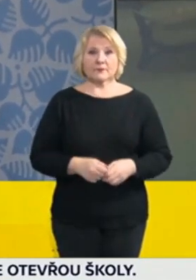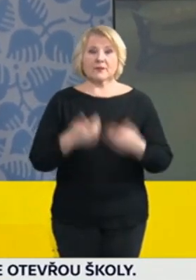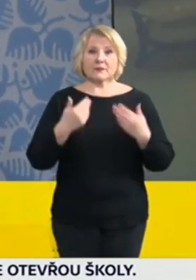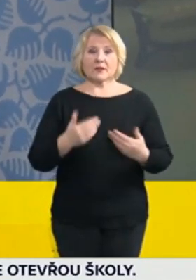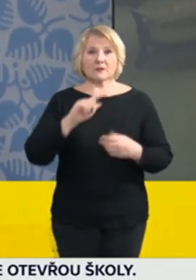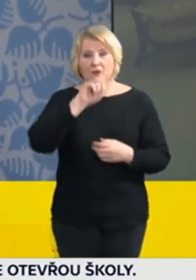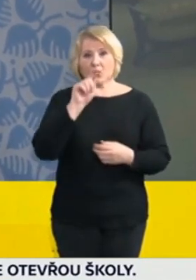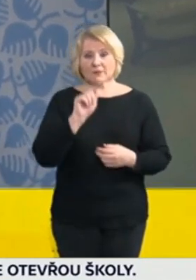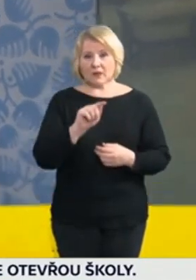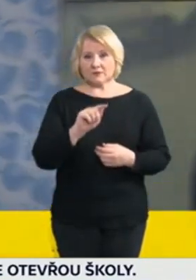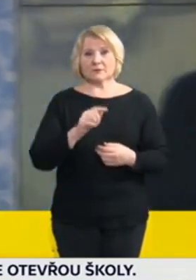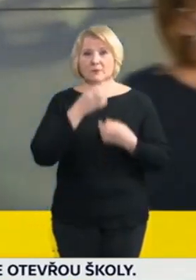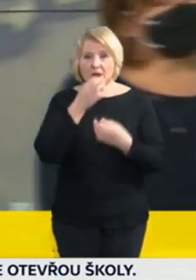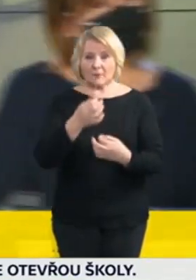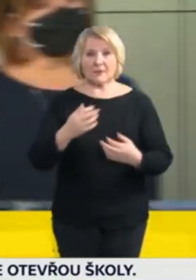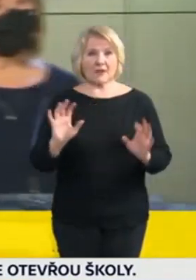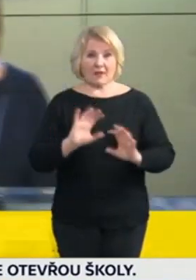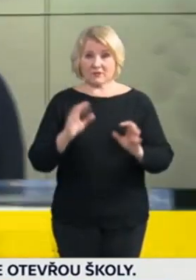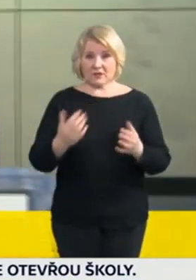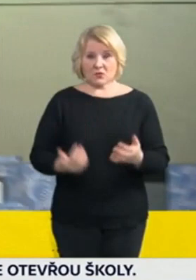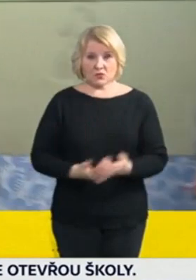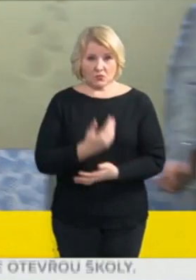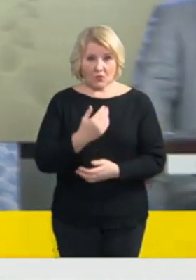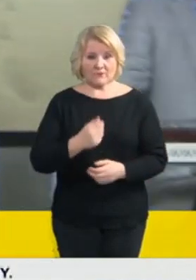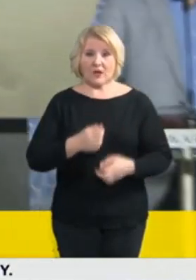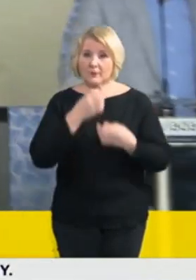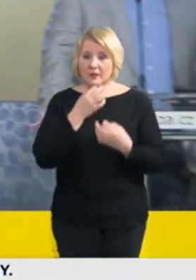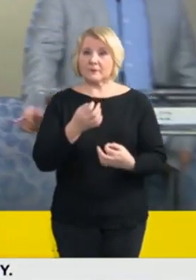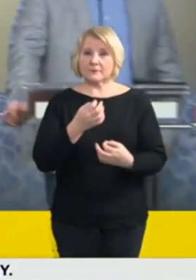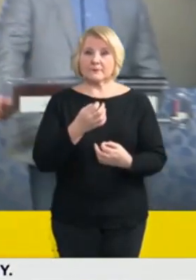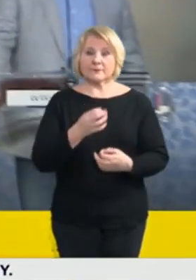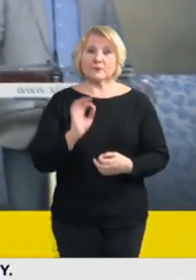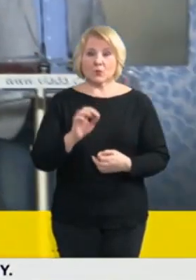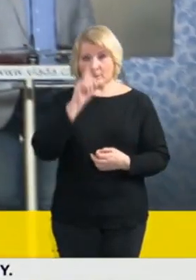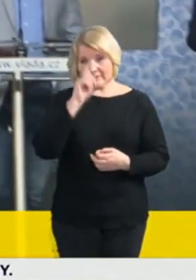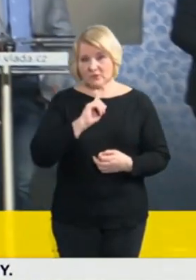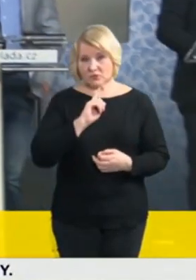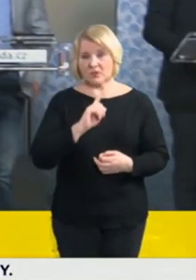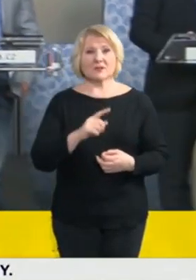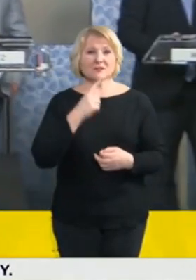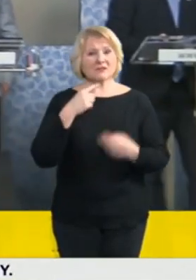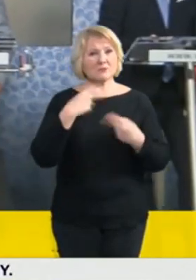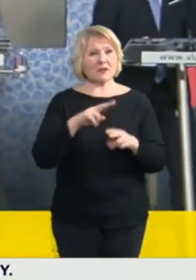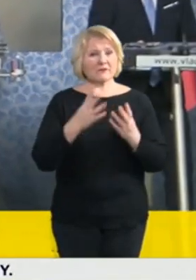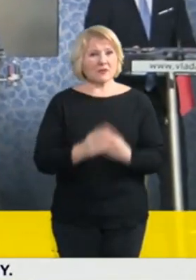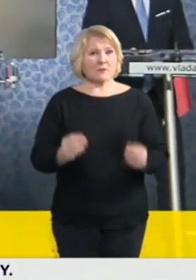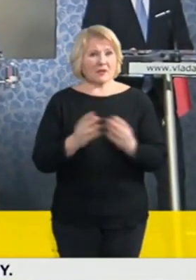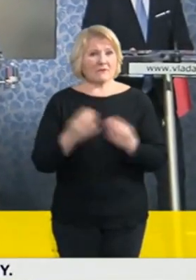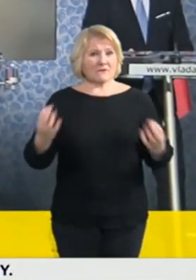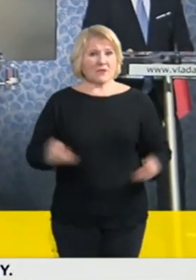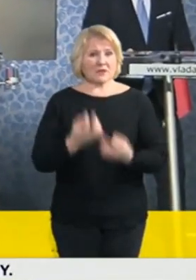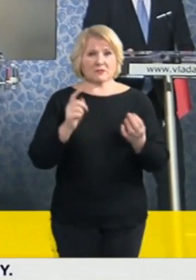Nova, prosím. Háta Sosmanová, Televize Nova, dobrý večer. Já bych se chtěla vrátit k té povinnosti nosit